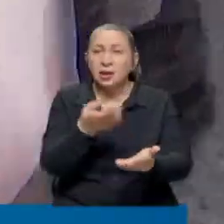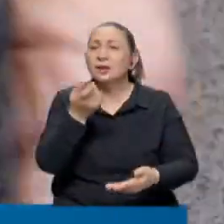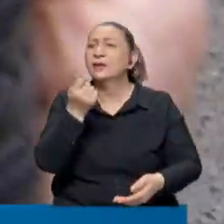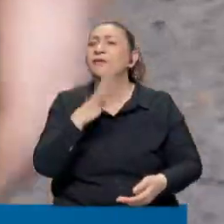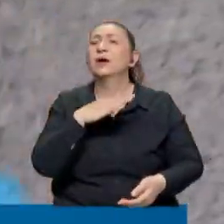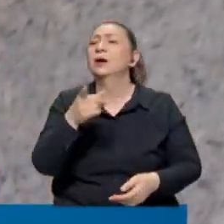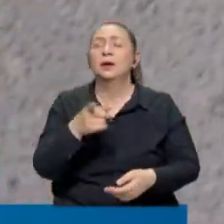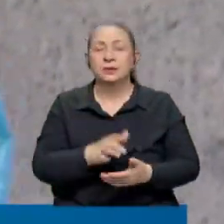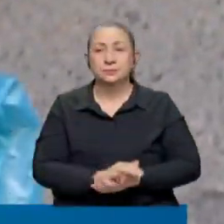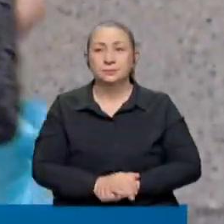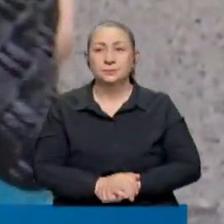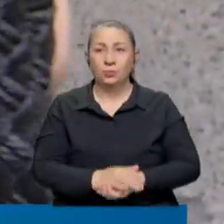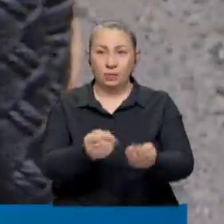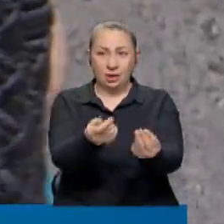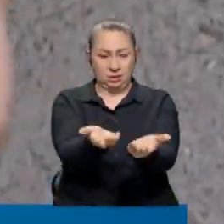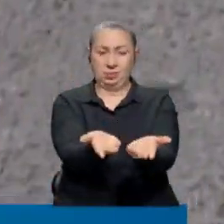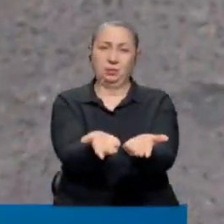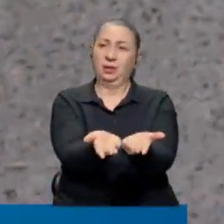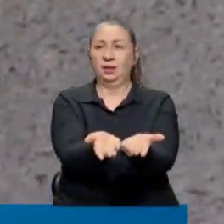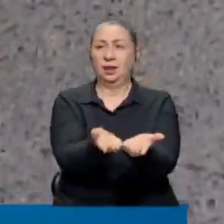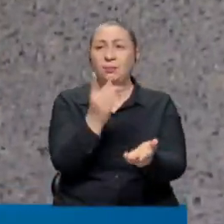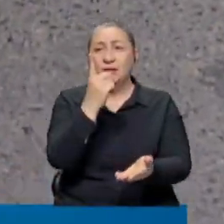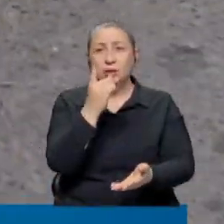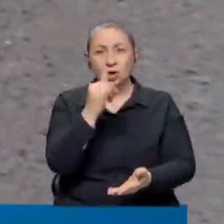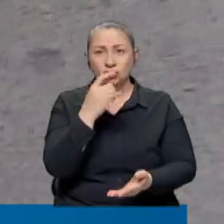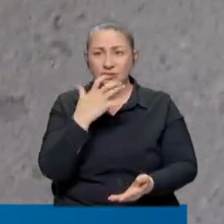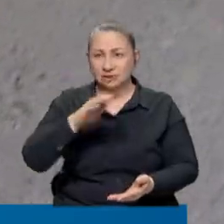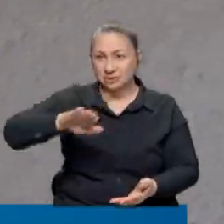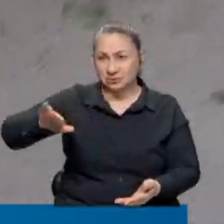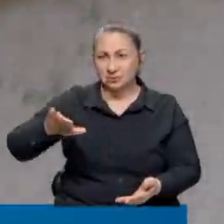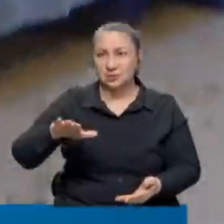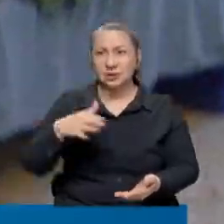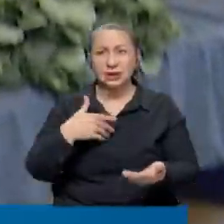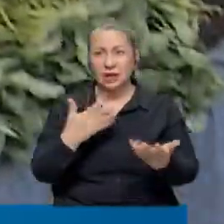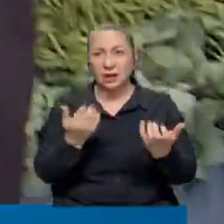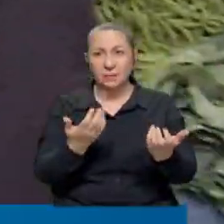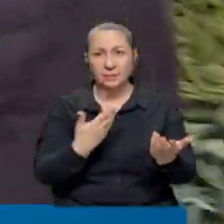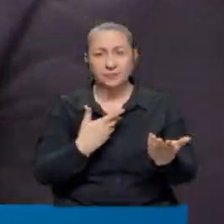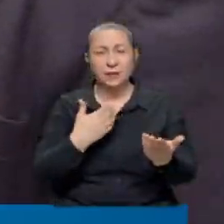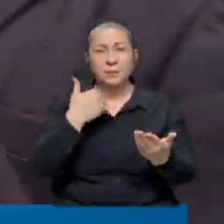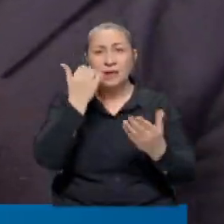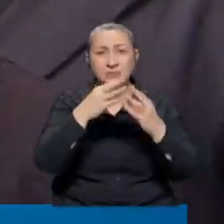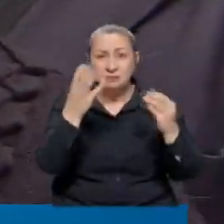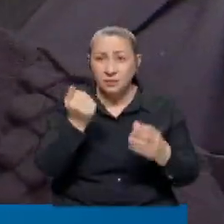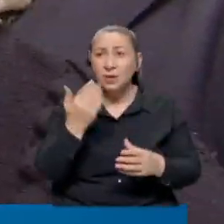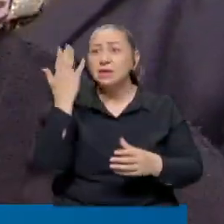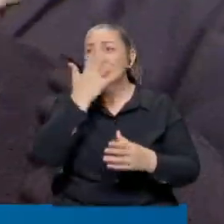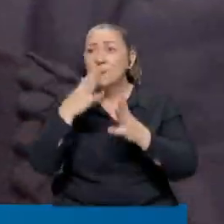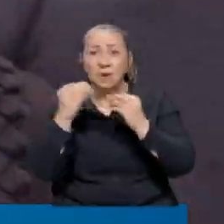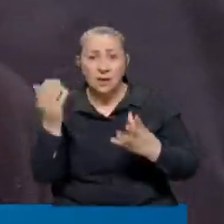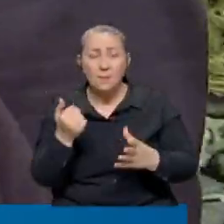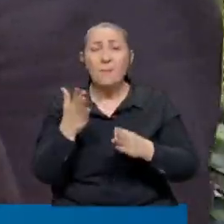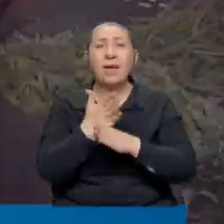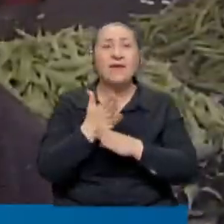kadarla çıktınız pazara? Param bu bak. Şu bir kilo domates parası. Aynen ne alayım ben? Kabak mı alayım, patlıcan mı alayım,